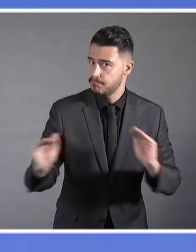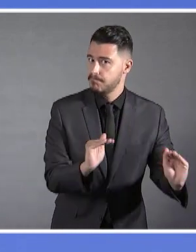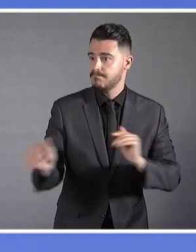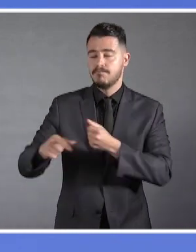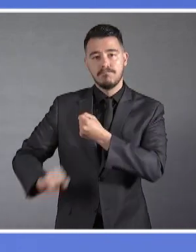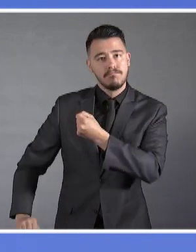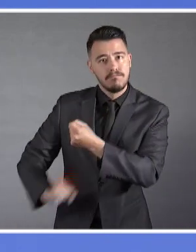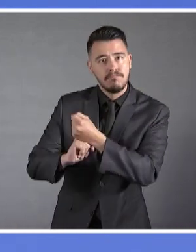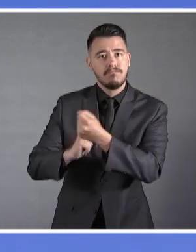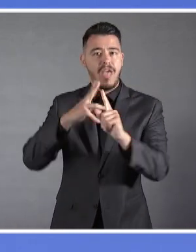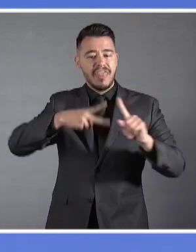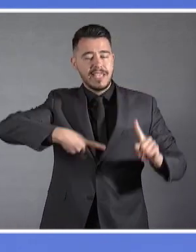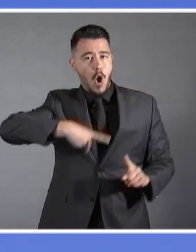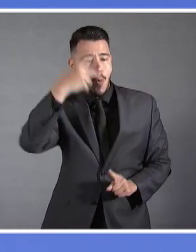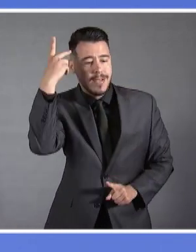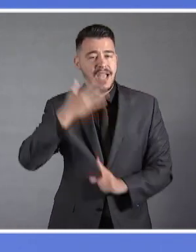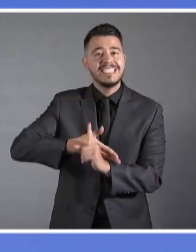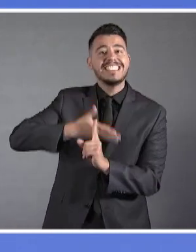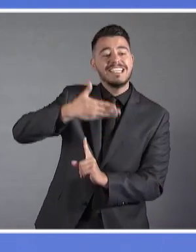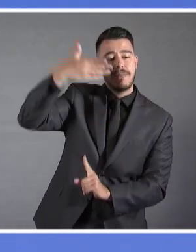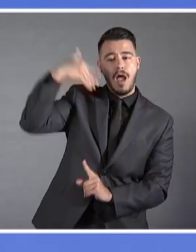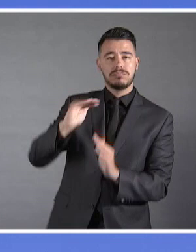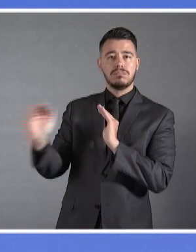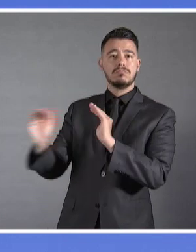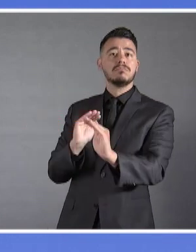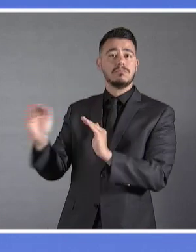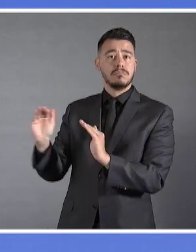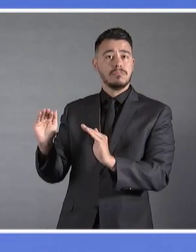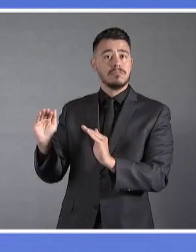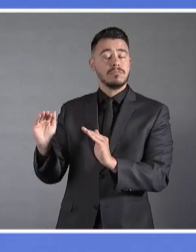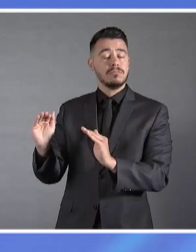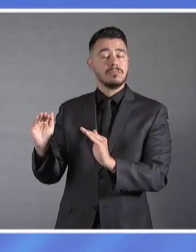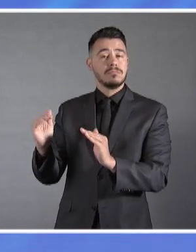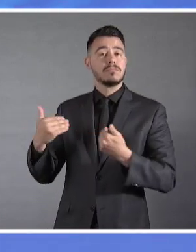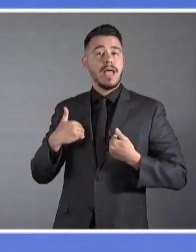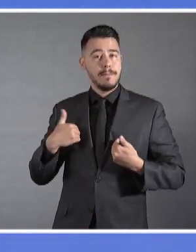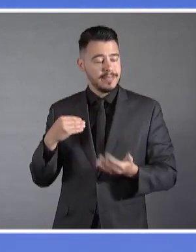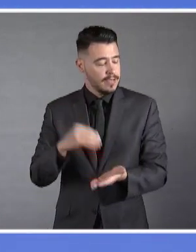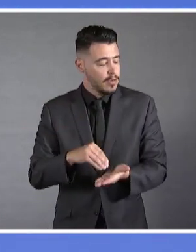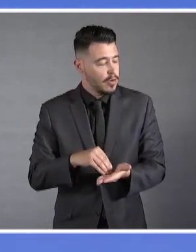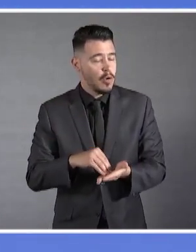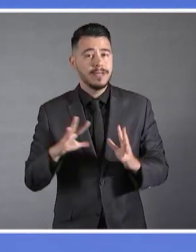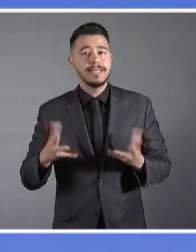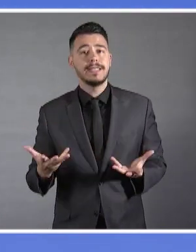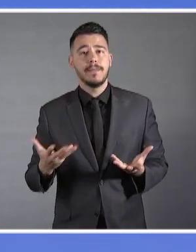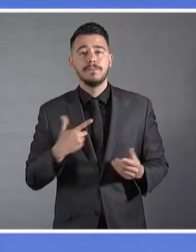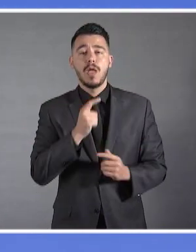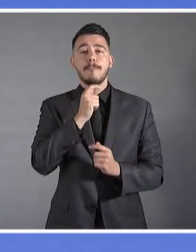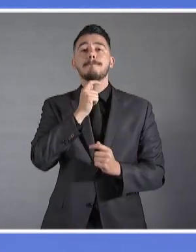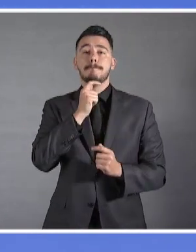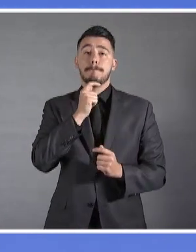κυριαρχικών μας δικαιωμάδων, είναι παρούσα και στην πρώτη γραμμή της συλλογικής πολιτικής ασφάλειας του